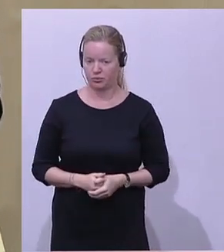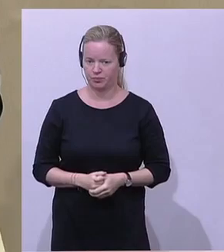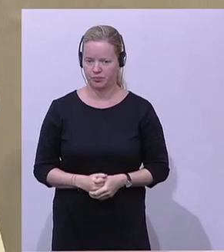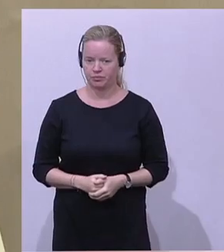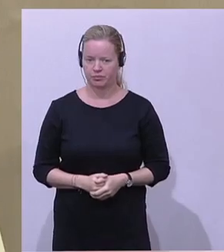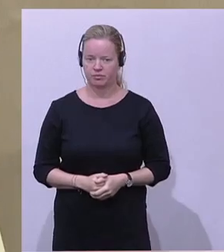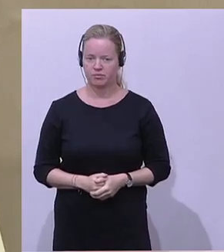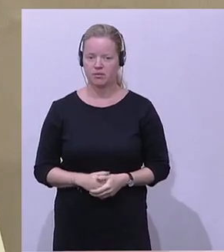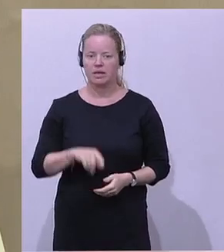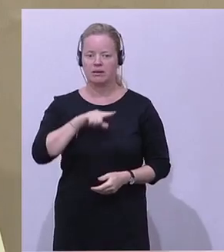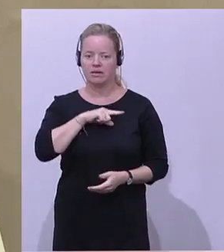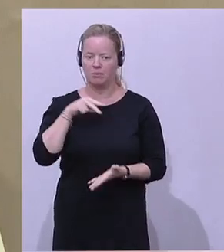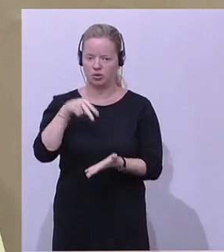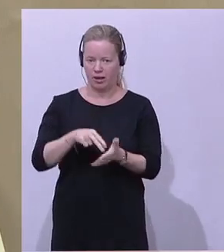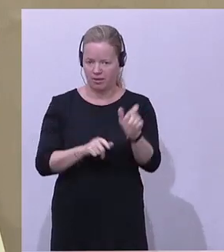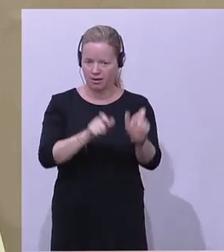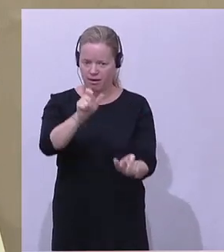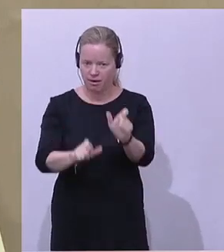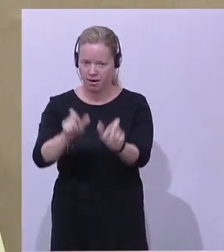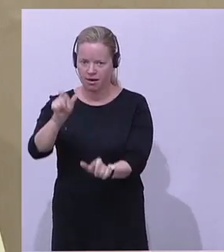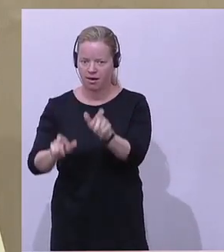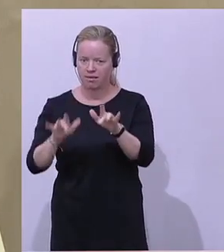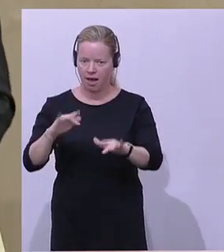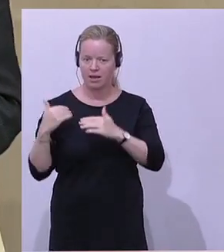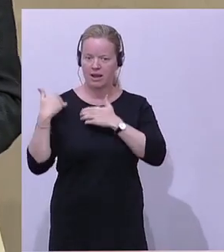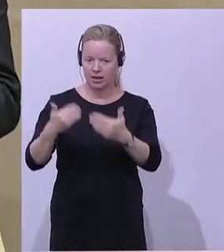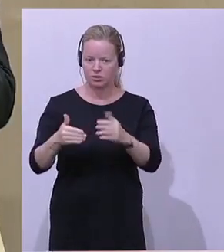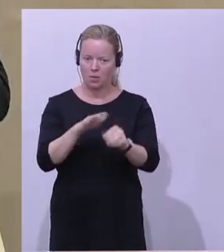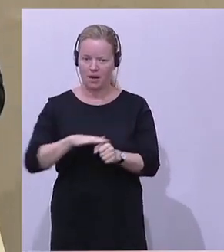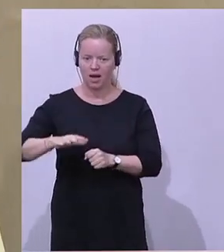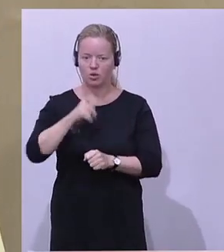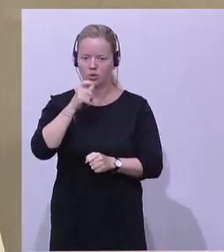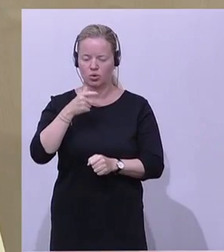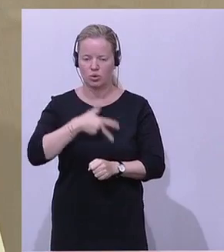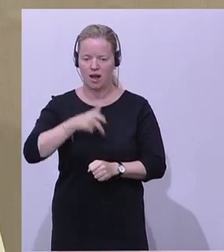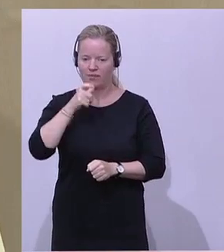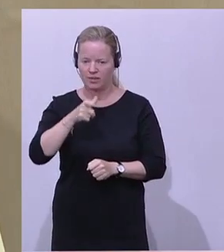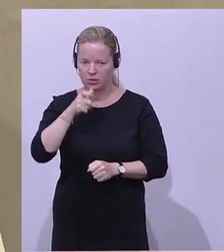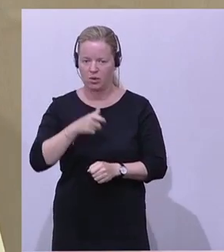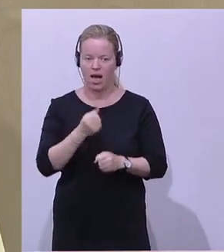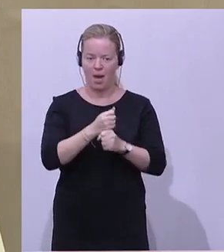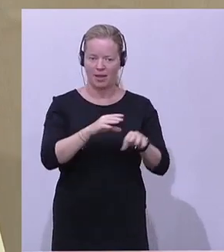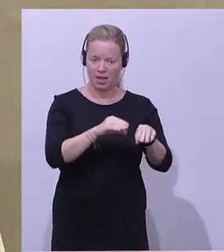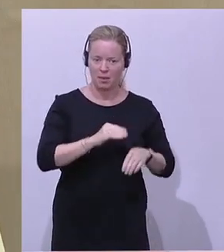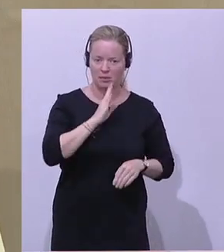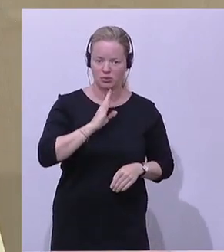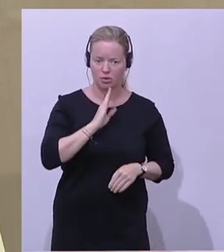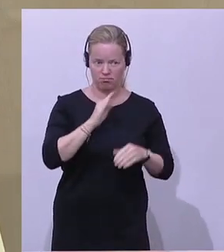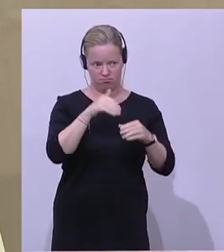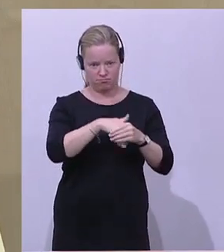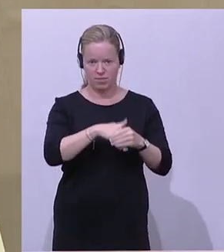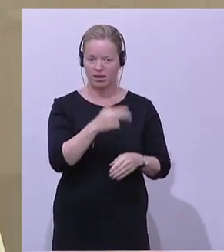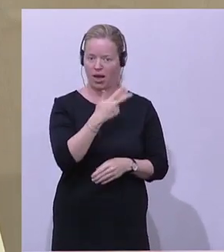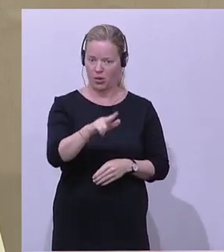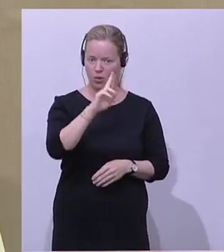Bei den Selbstständigen gibt es Entlastungen in der Sozialversicherung, bei den Arbeitnehmern, Pensionisten bis zu 300 Euro im Jahr.